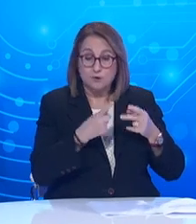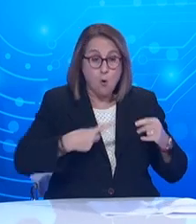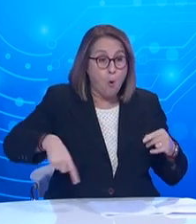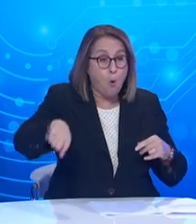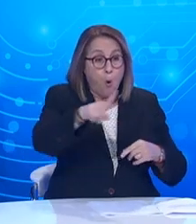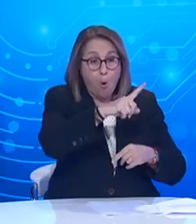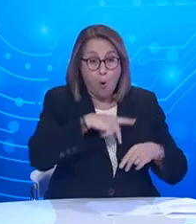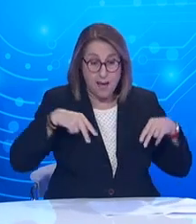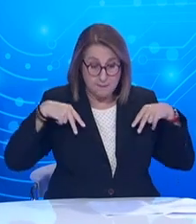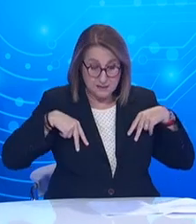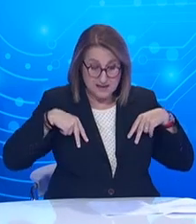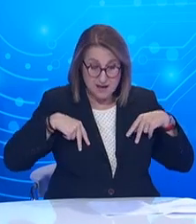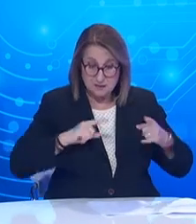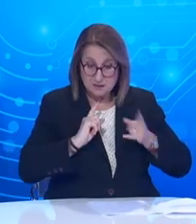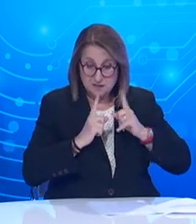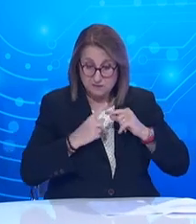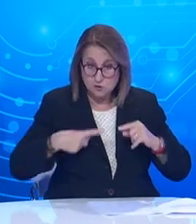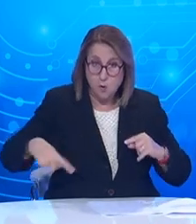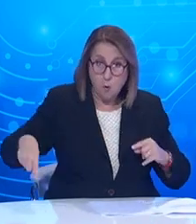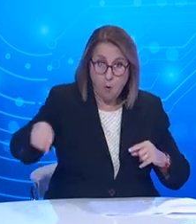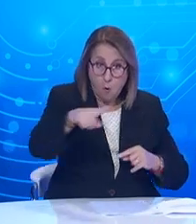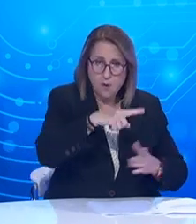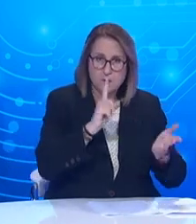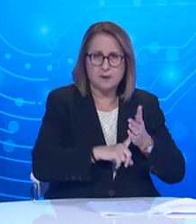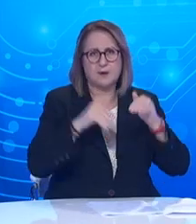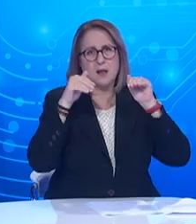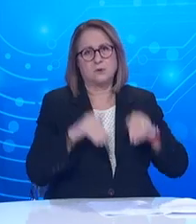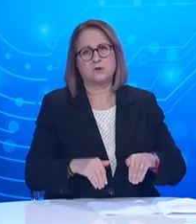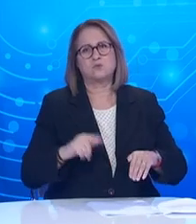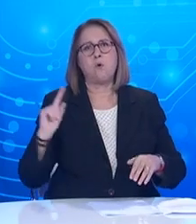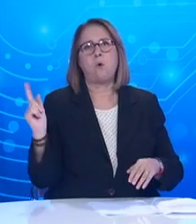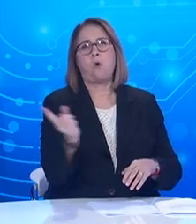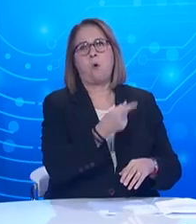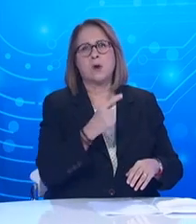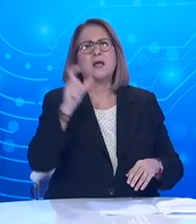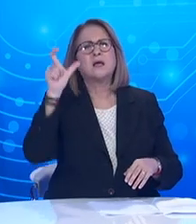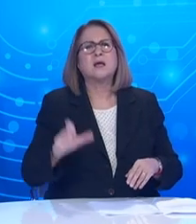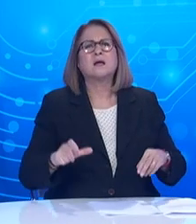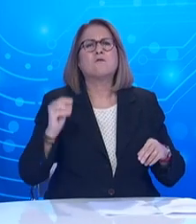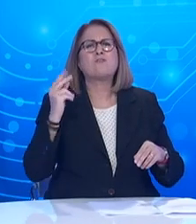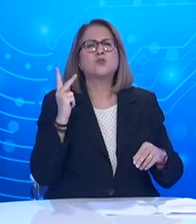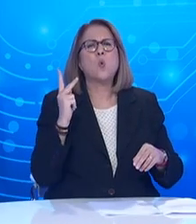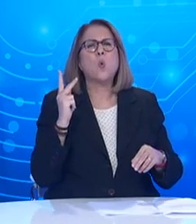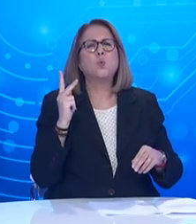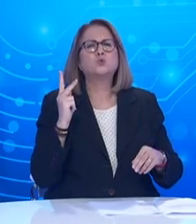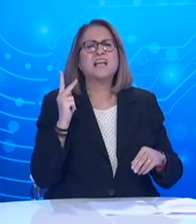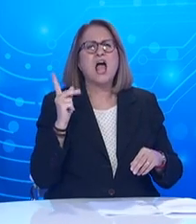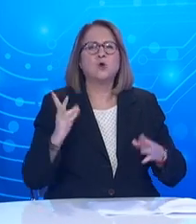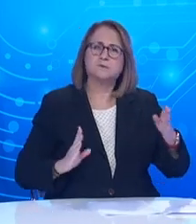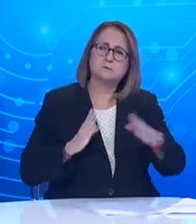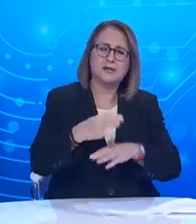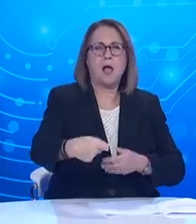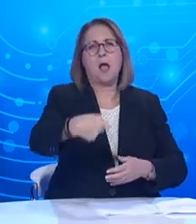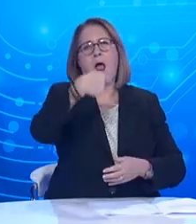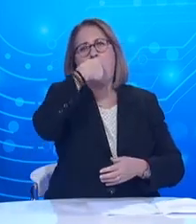πρέπει απαραίγγιτα, και αυτή είναι η αίσθησή μου, να δίνουμε το καλό παράδειγμα και κυρίως να τηρούμε χωρίς εκπτώσεις τους κανόνες